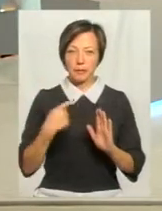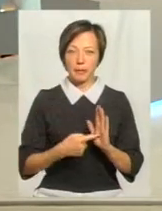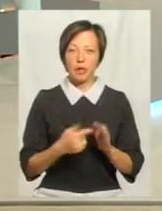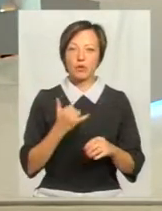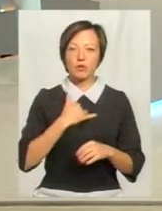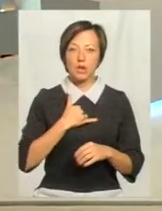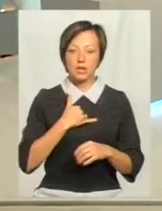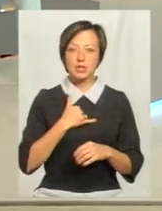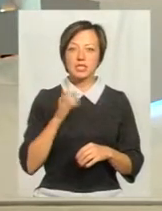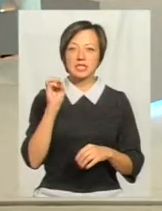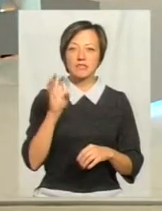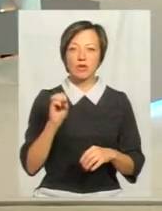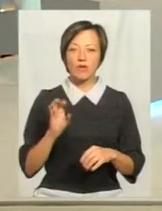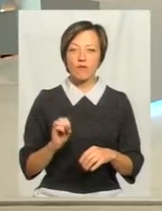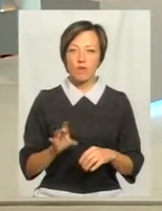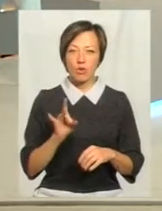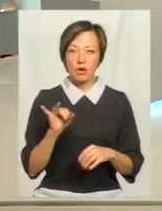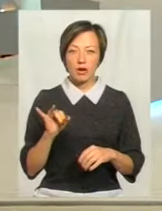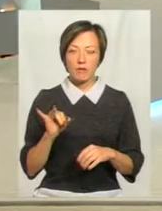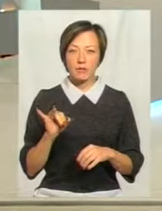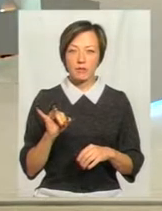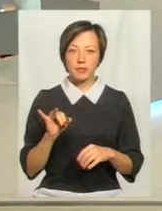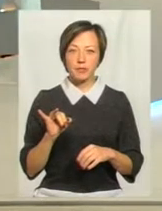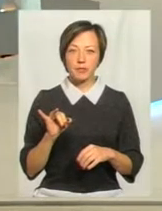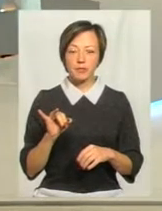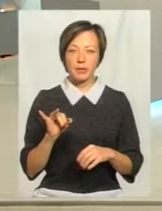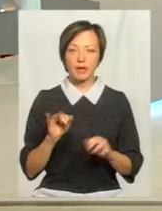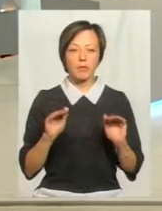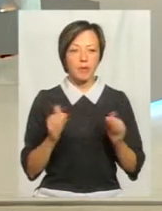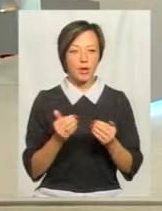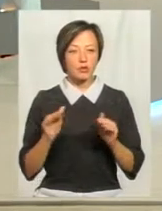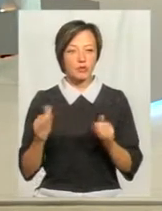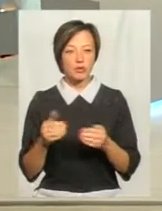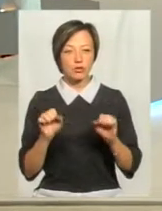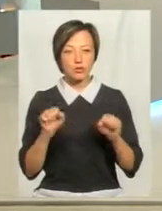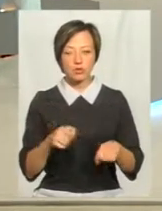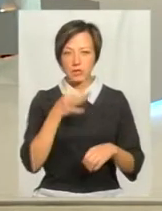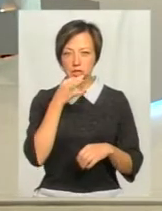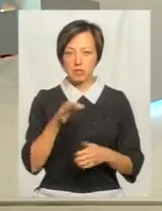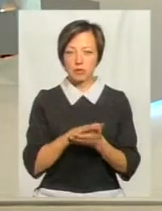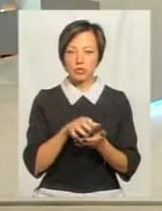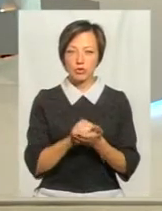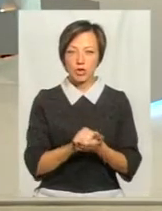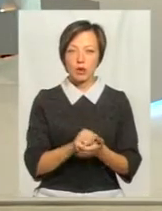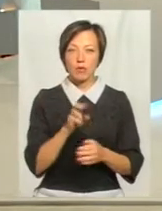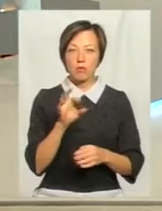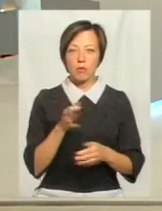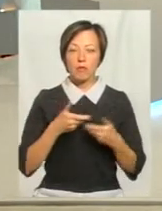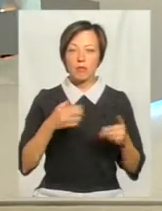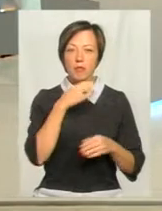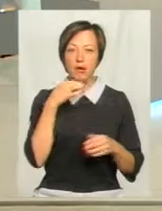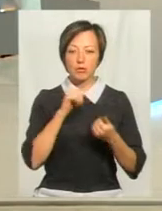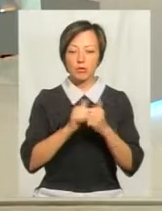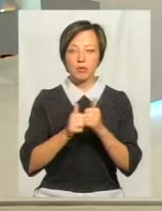скажімо так, світлофори все менше і менше, можна сказати, виходять з ладу, так як ми багато вже